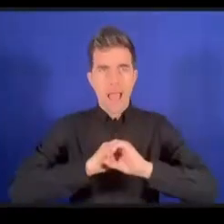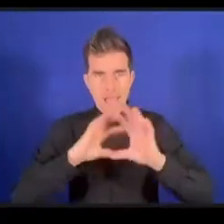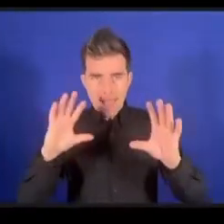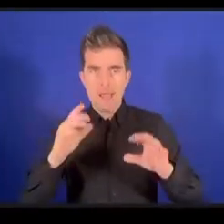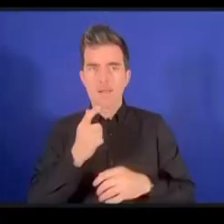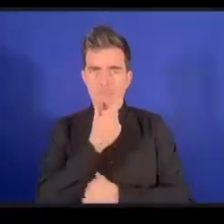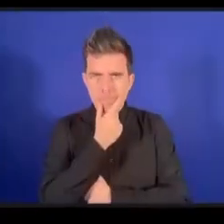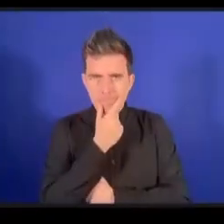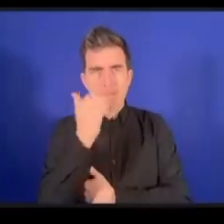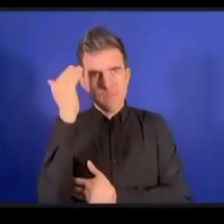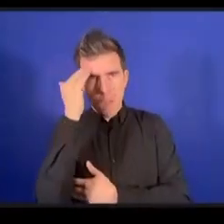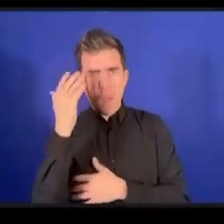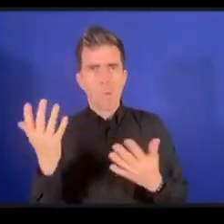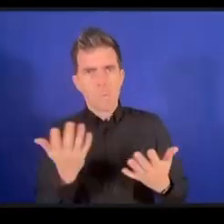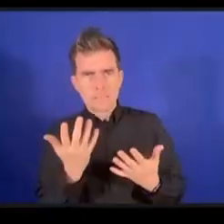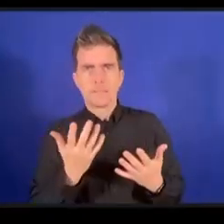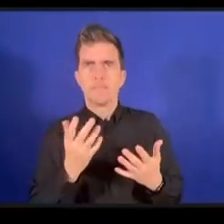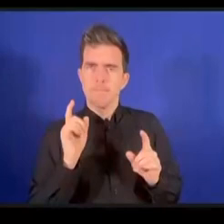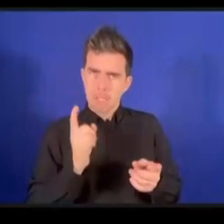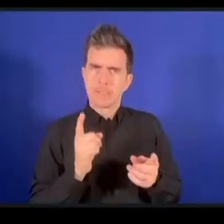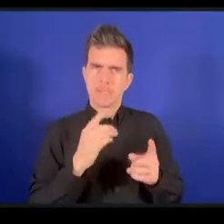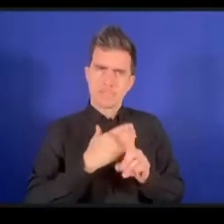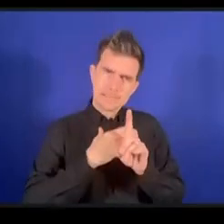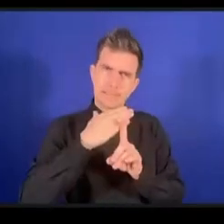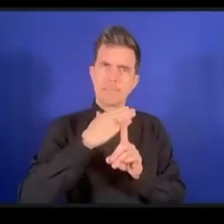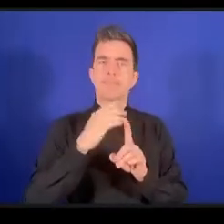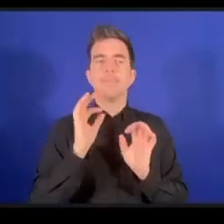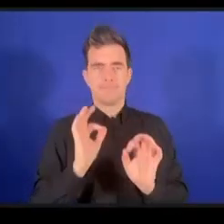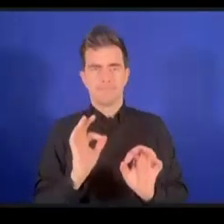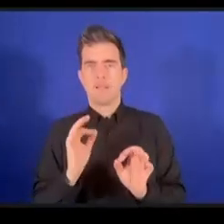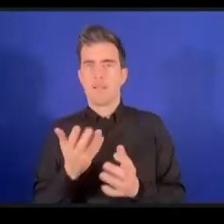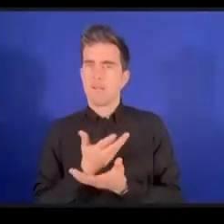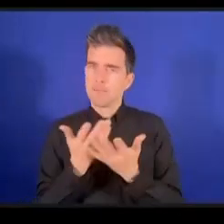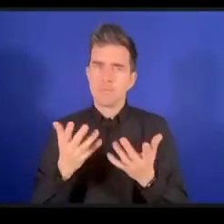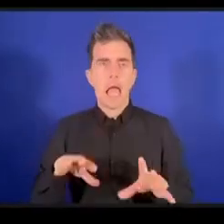السلوك المتوقعة